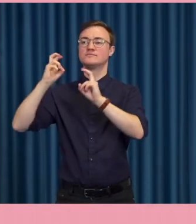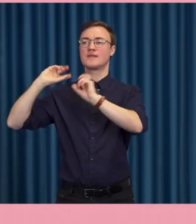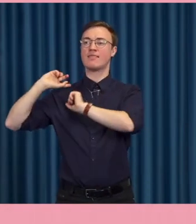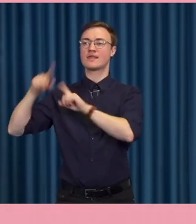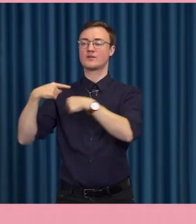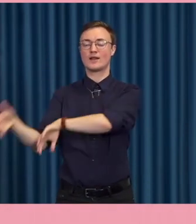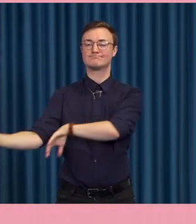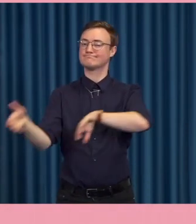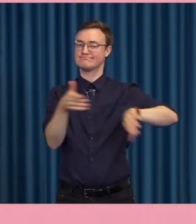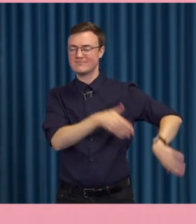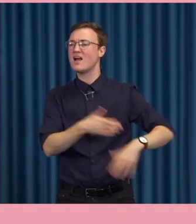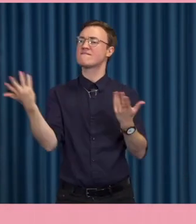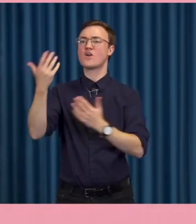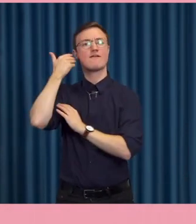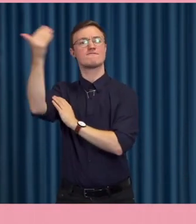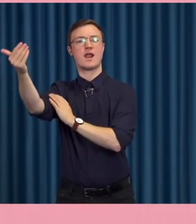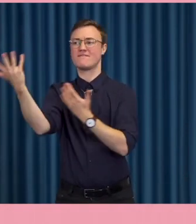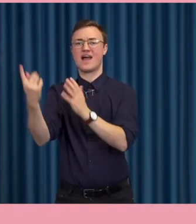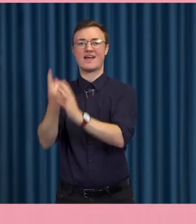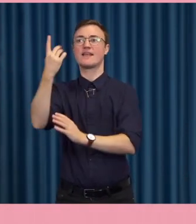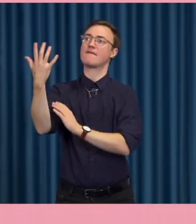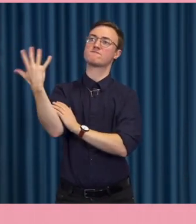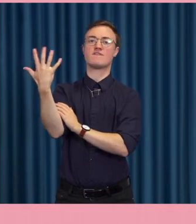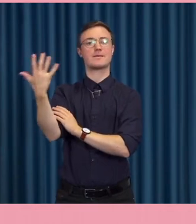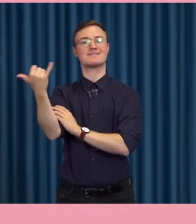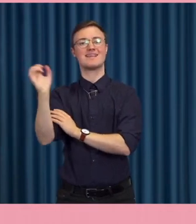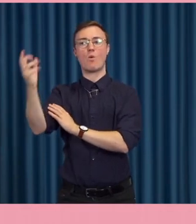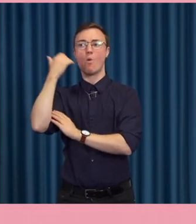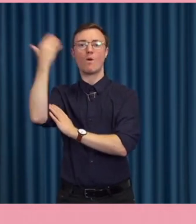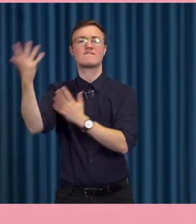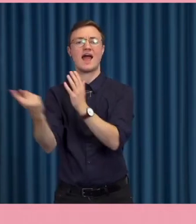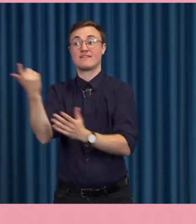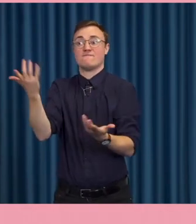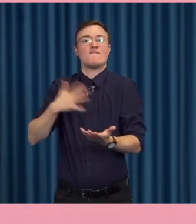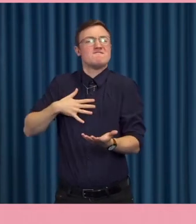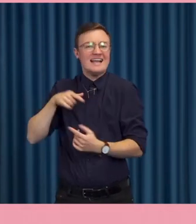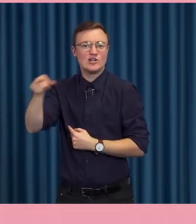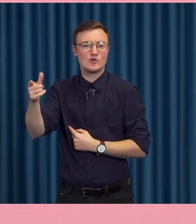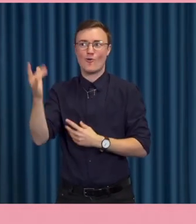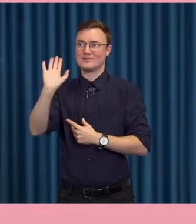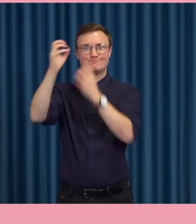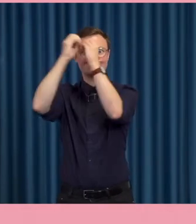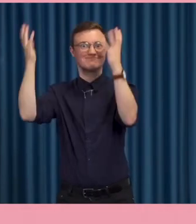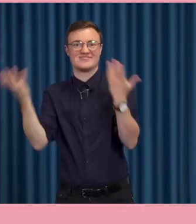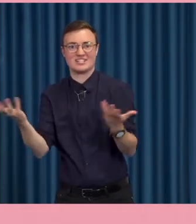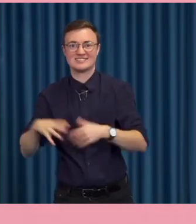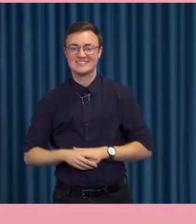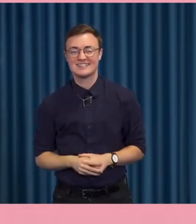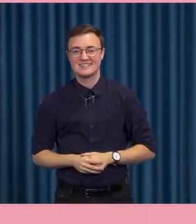vad har vi framför oss ge oss fem, tio år vad tror du har hänt vad skulle du vilja att det skulle ha hänt